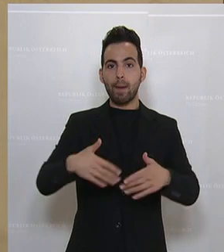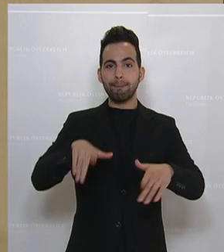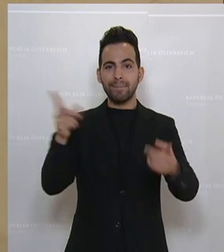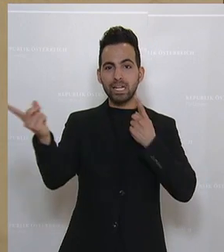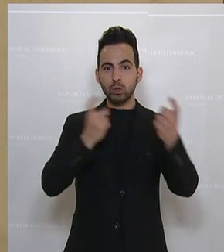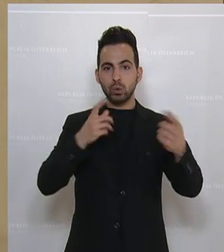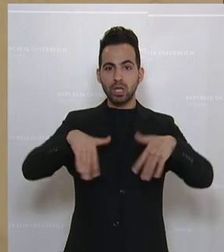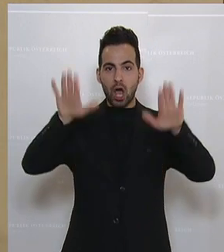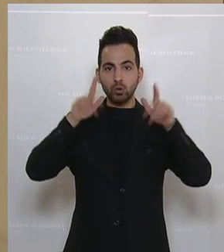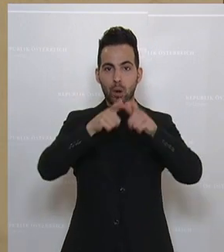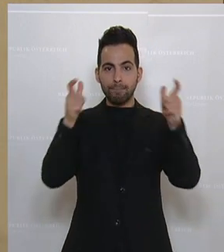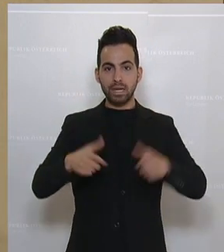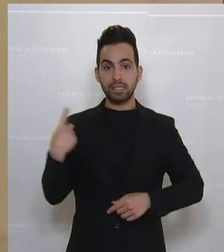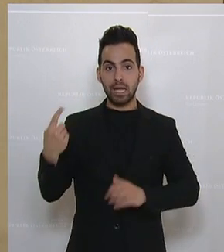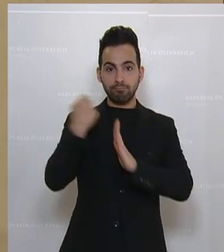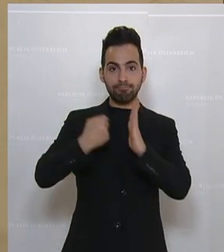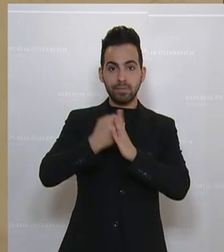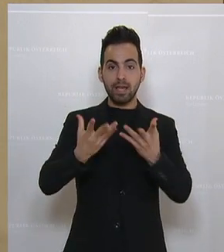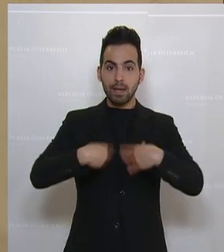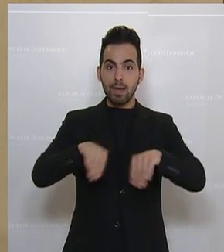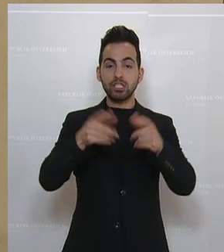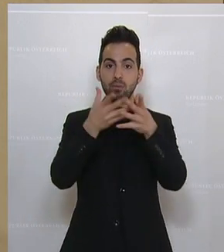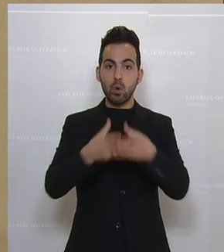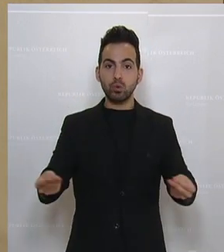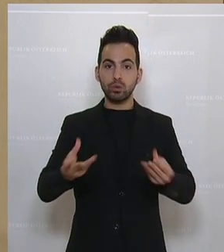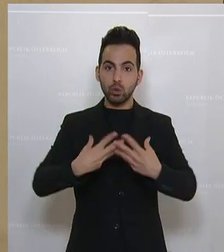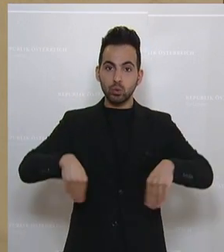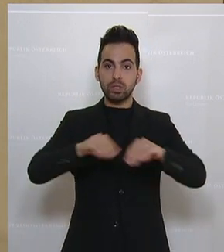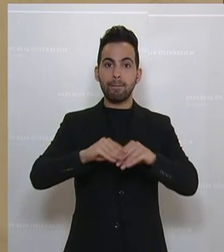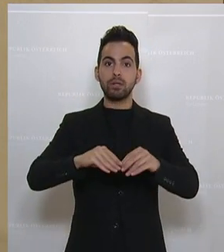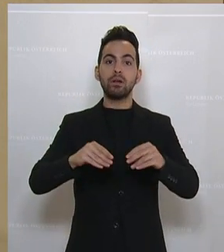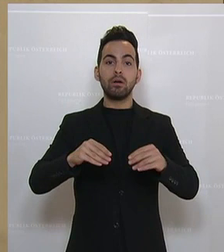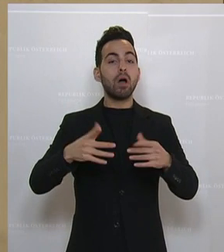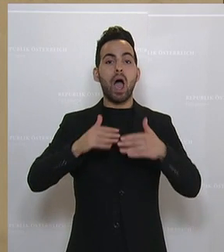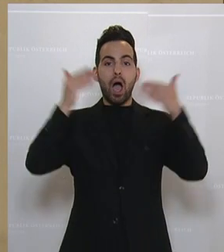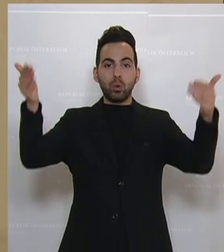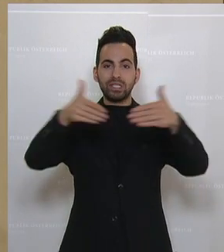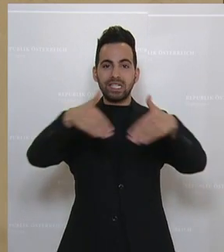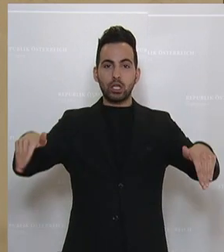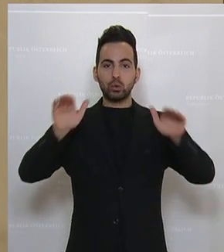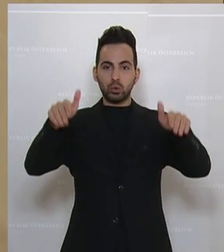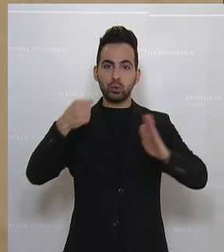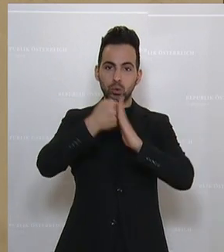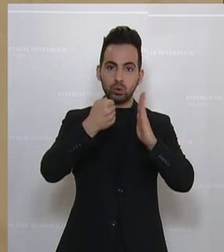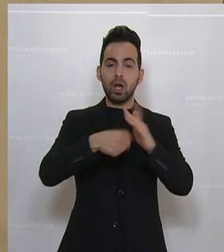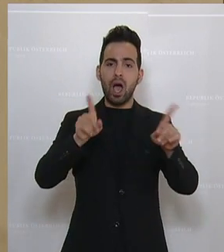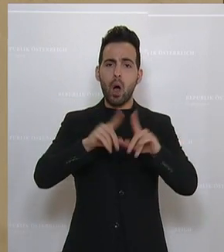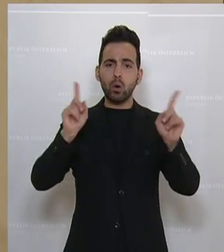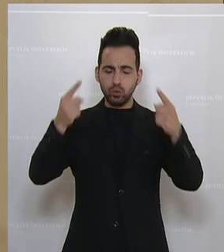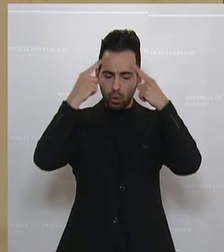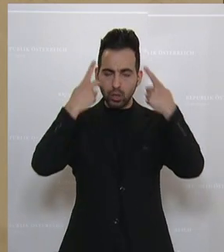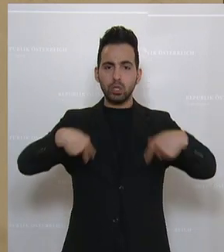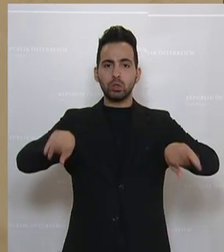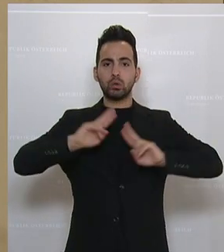und Asylpaket für eine gemeinsame Lösung hinsichtlich eines starken und lückenlosen Außengrenzschutzes eine Rückbesinnung auf die